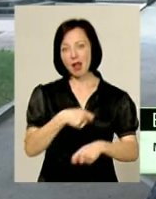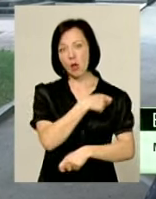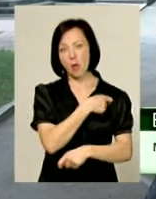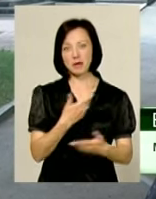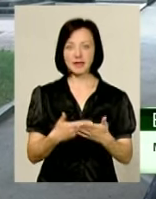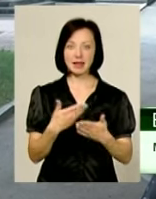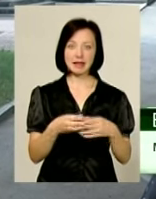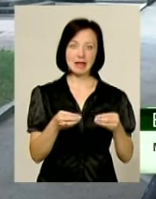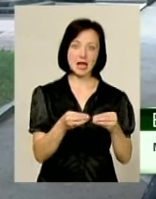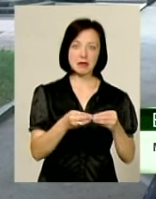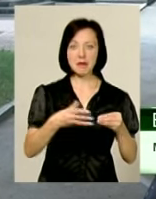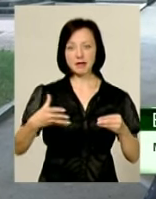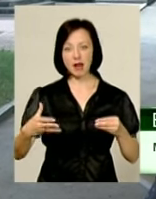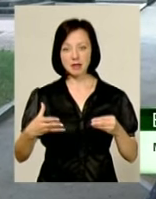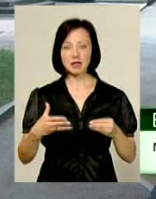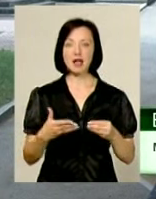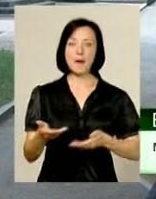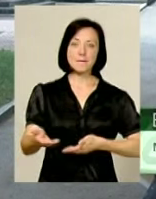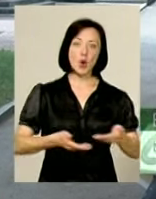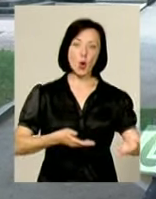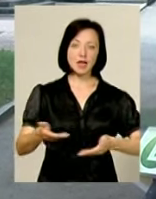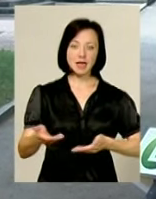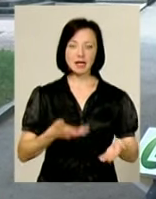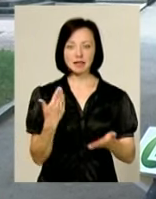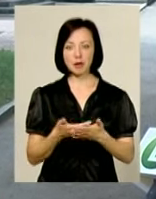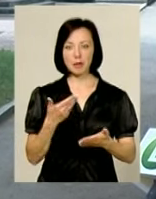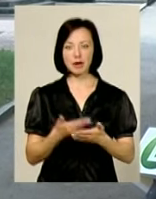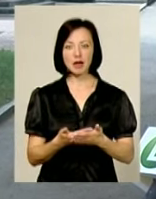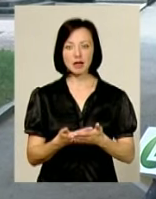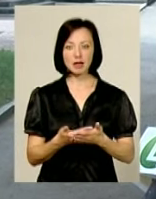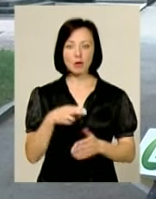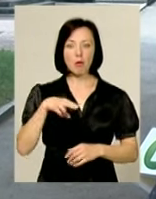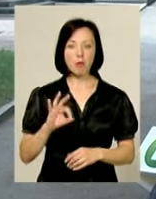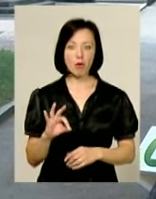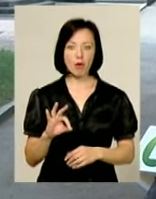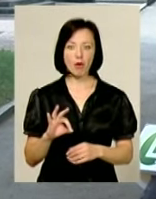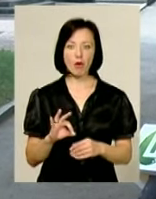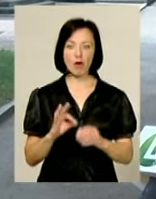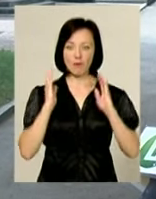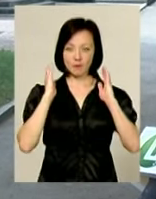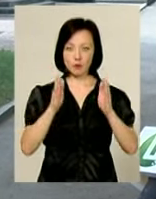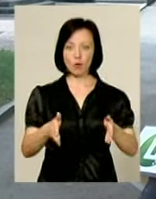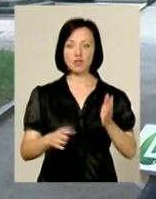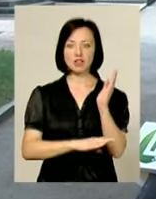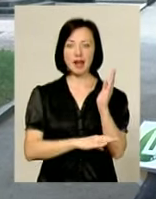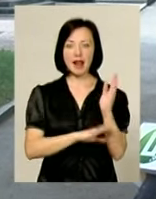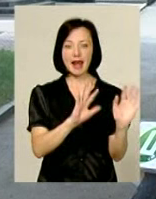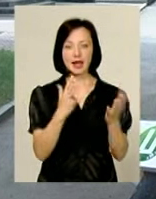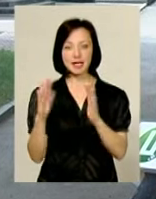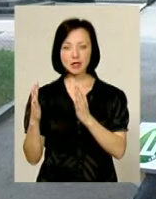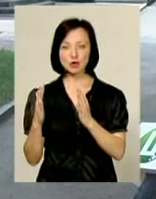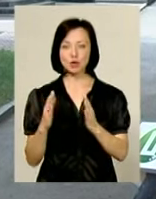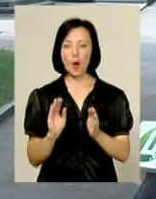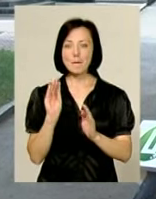10-15, пройтись там десь вздовж лісу якогось, поставити там